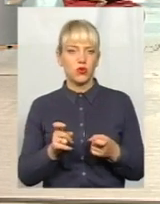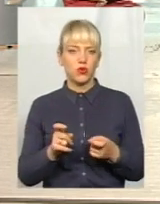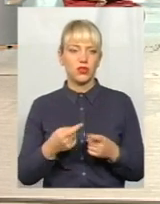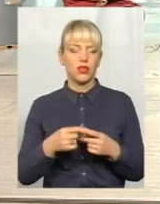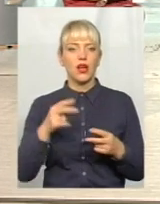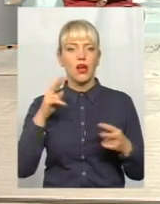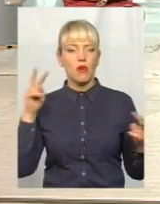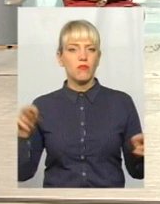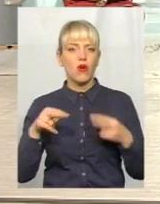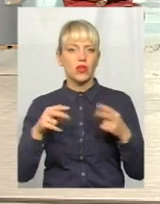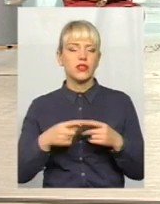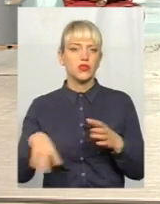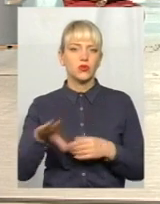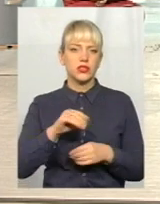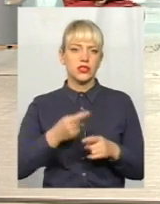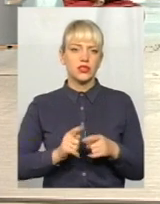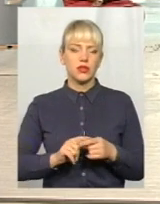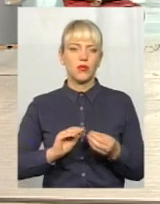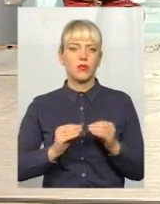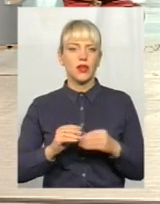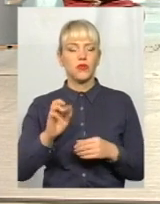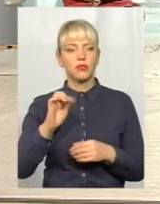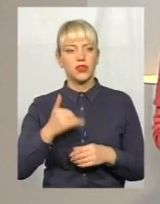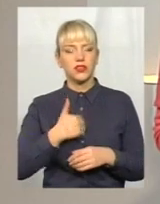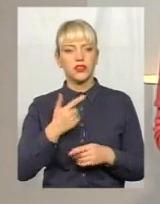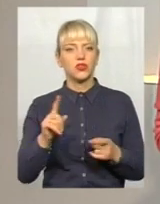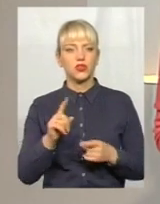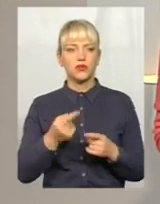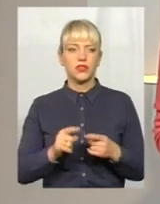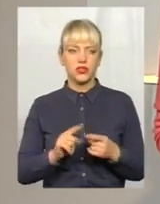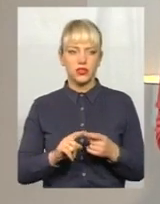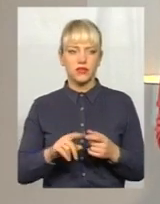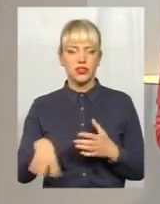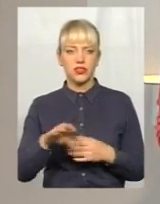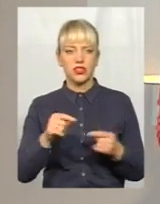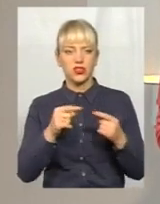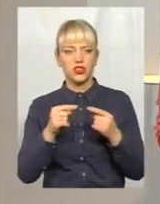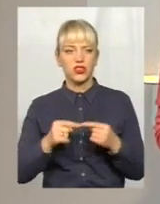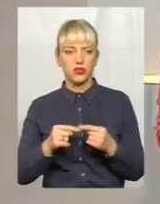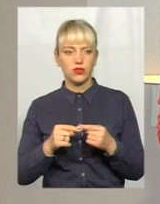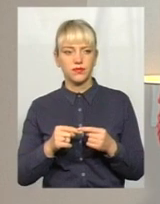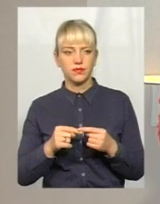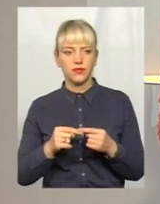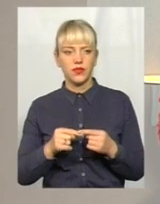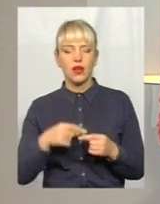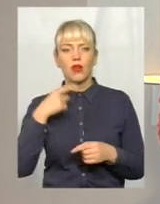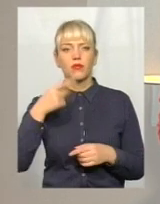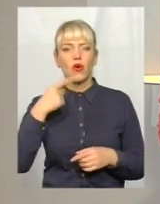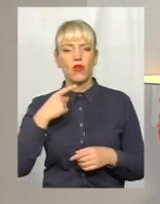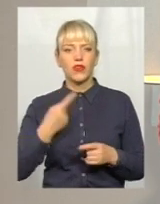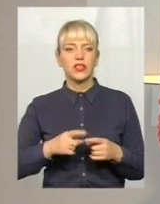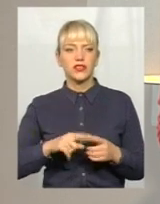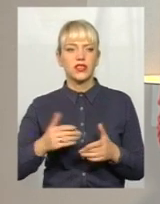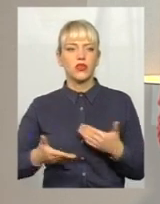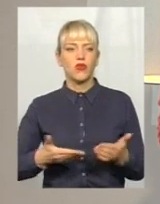погляди всіх до цієї проблеми. Тому хотілося б, щоб ви зараз всі чітко проговорили ті